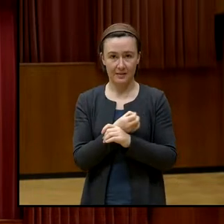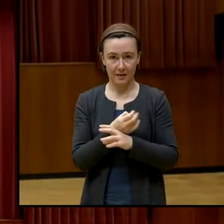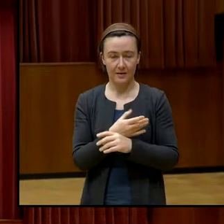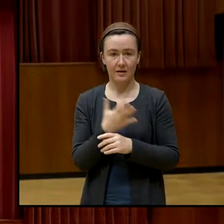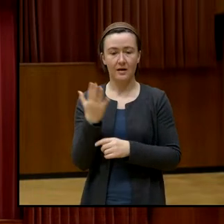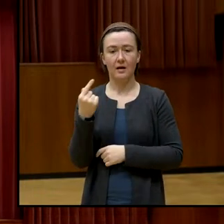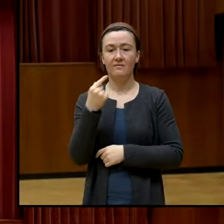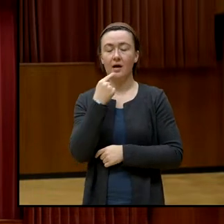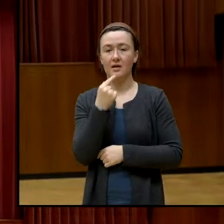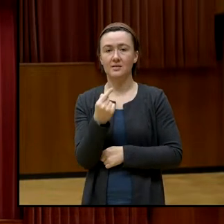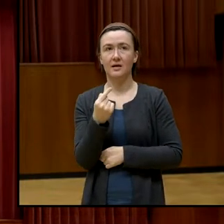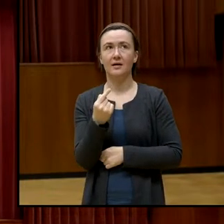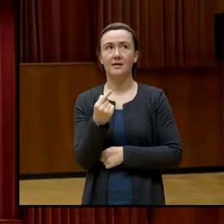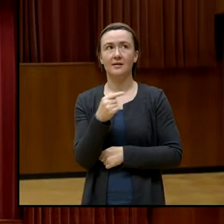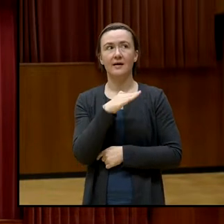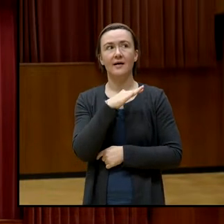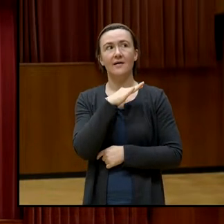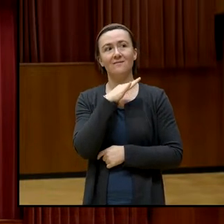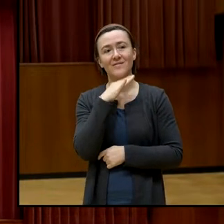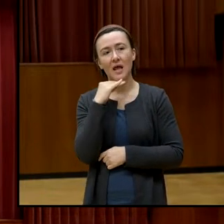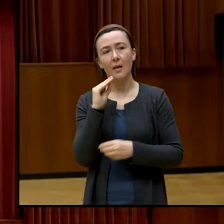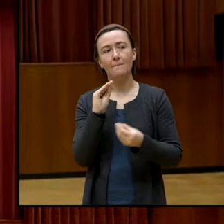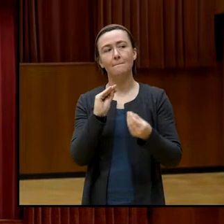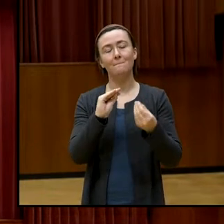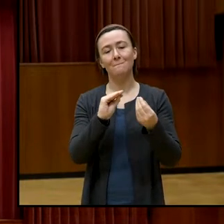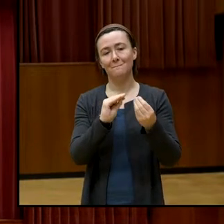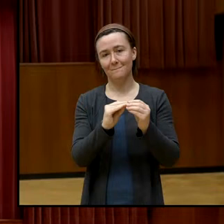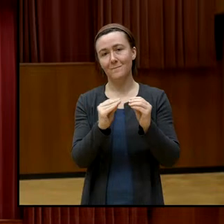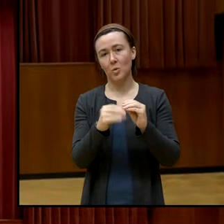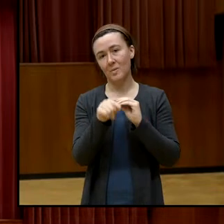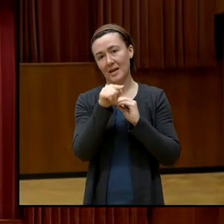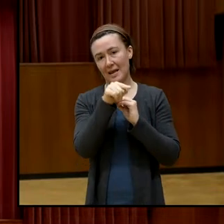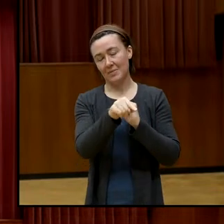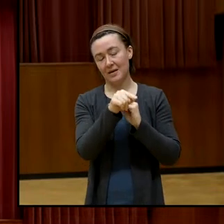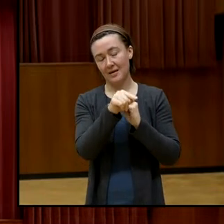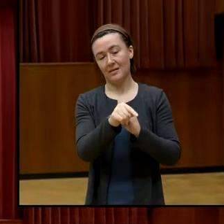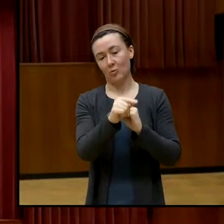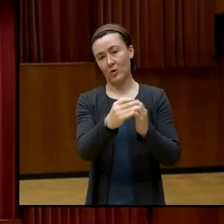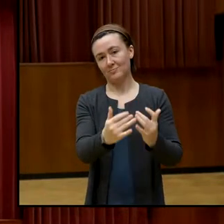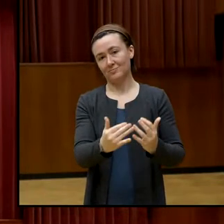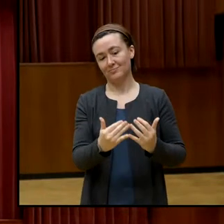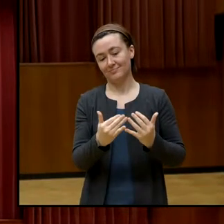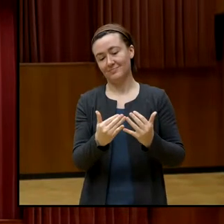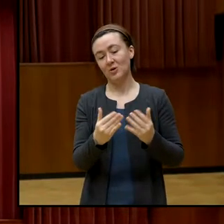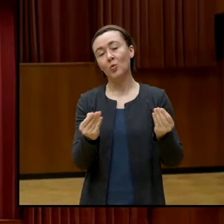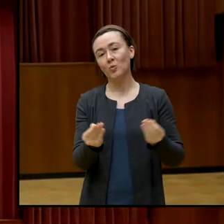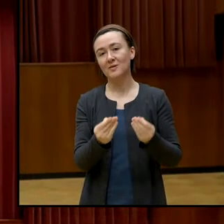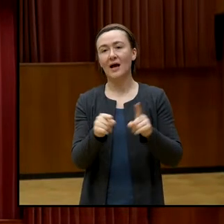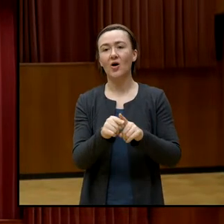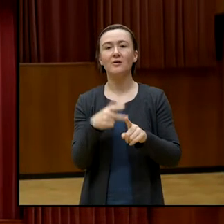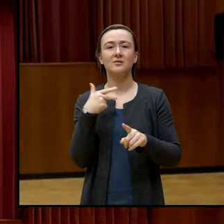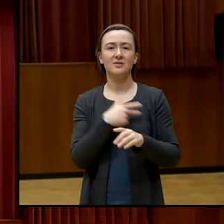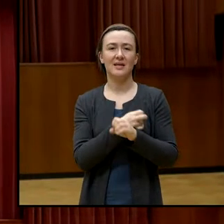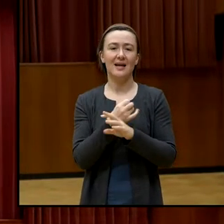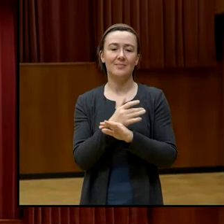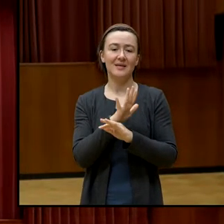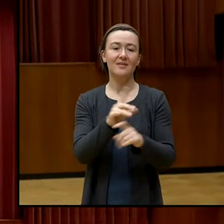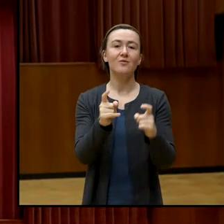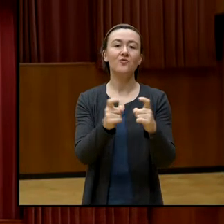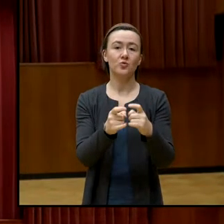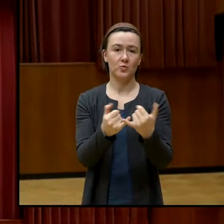viele Probleme auch darin wurzeln, wie Social Media funktioniert. Ich glaube, gerade mit der